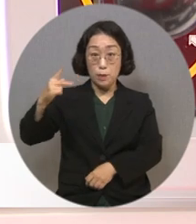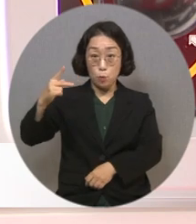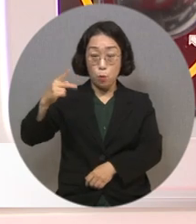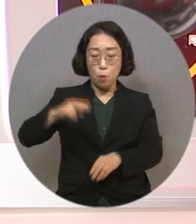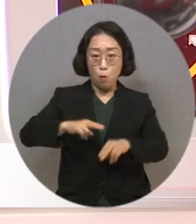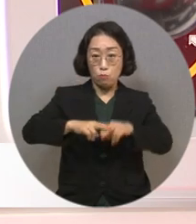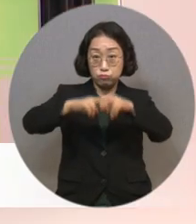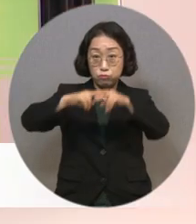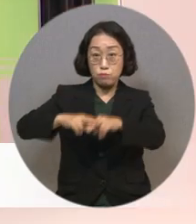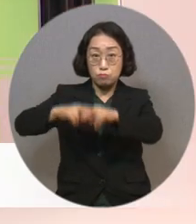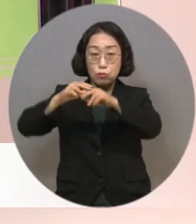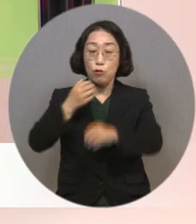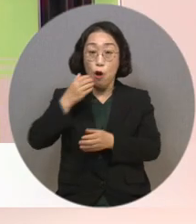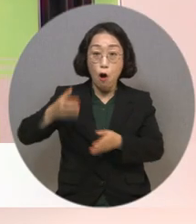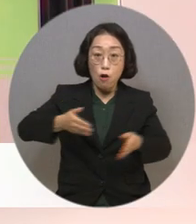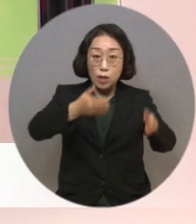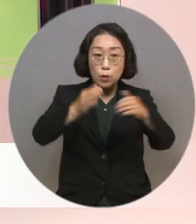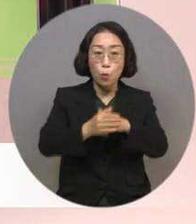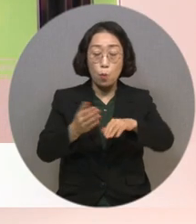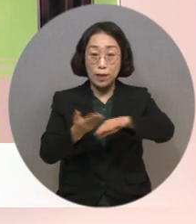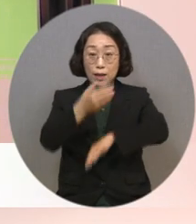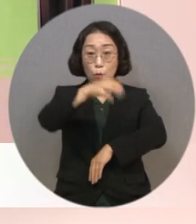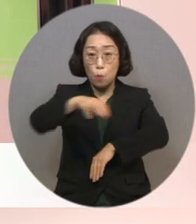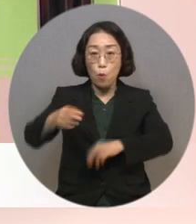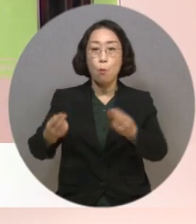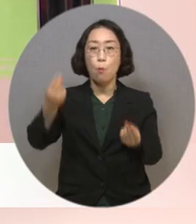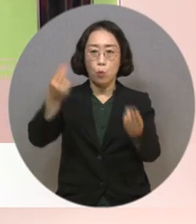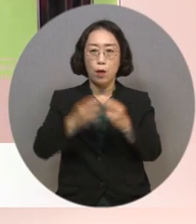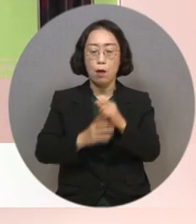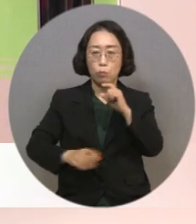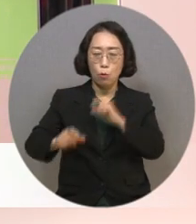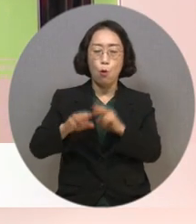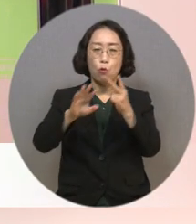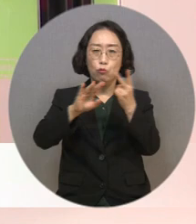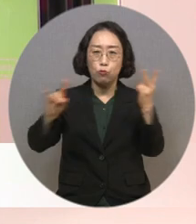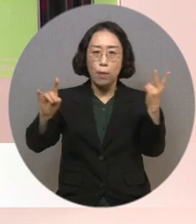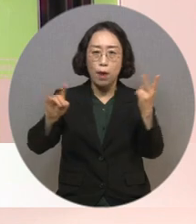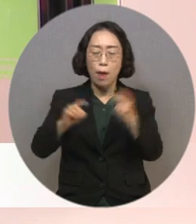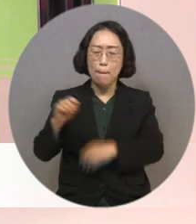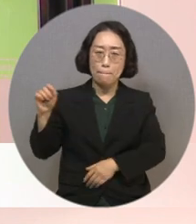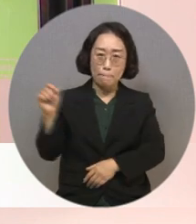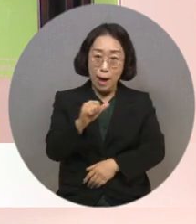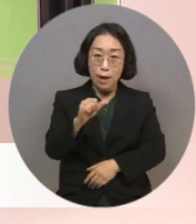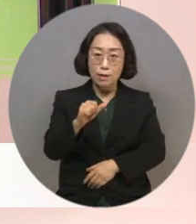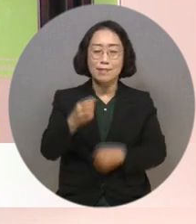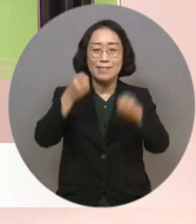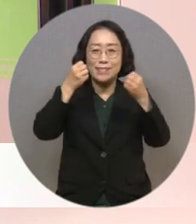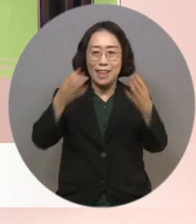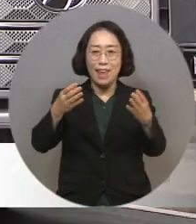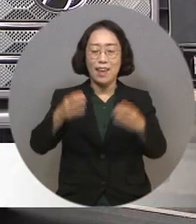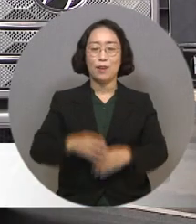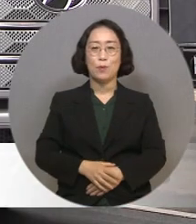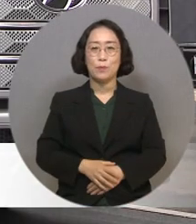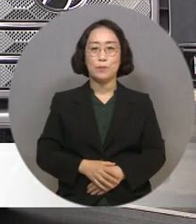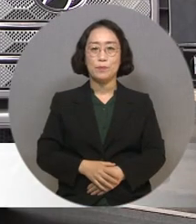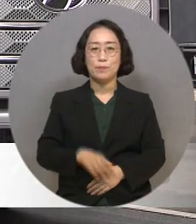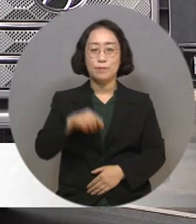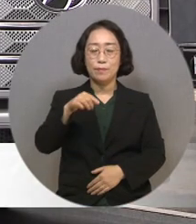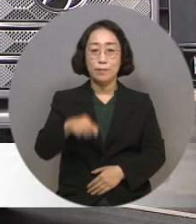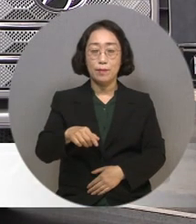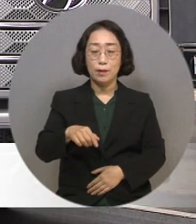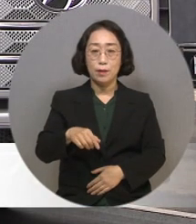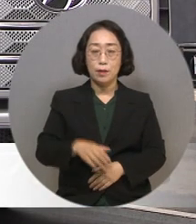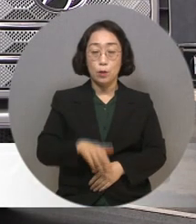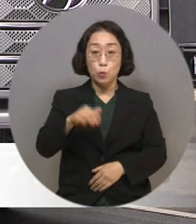기존 경기, 인천 액화충전소보다 약 2배 정도 충전 속도가 빠릅니다. 광양읍